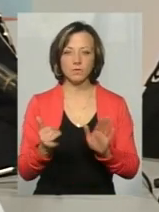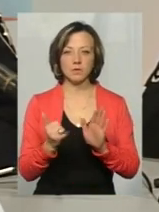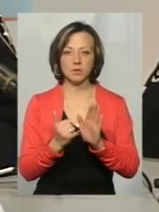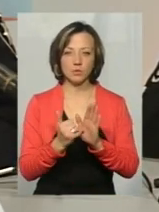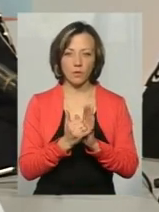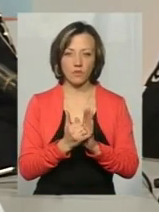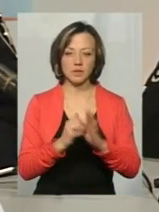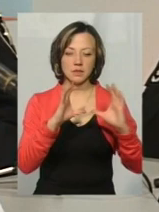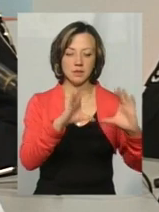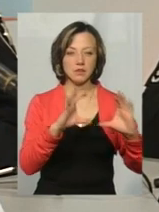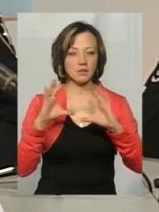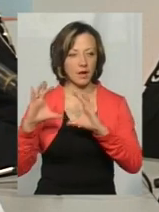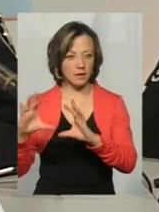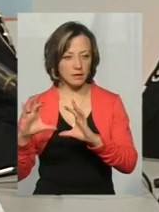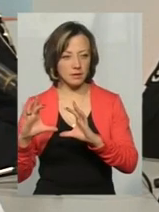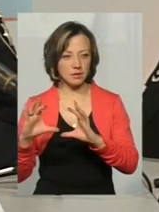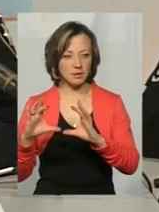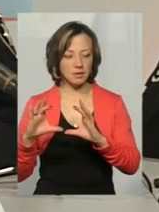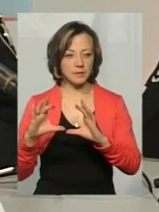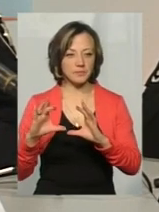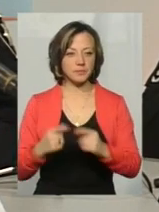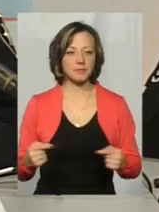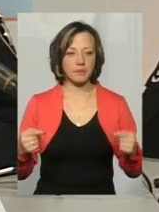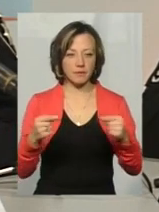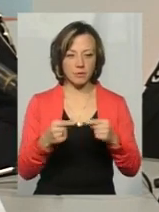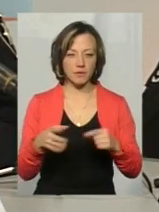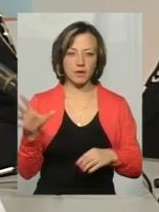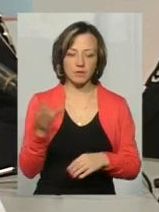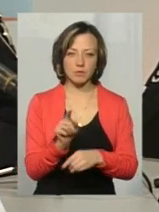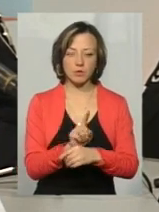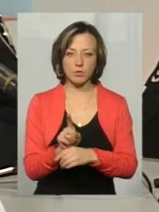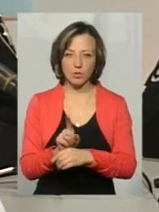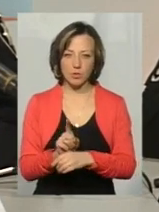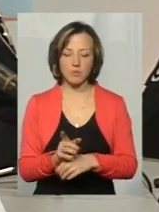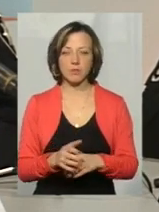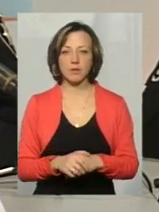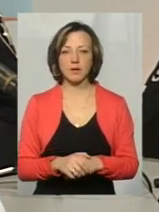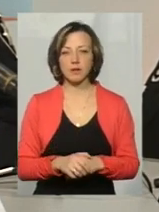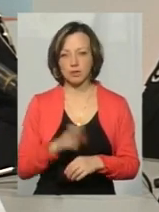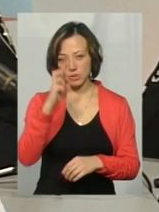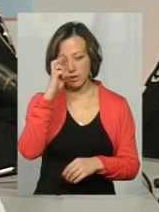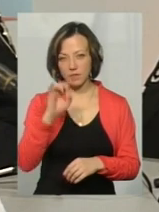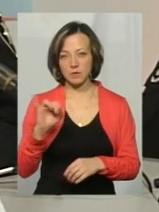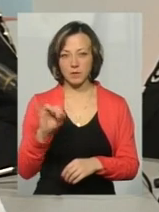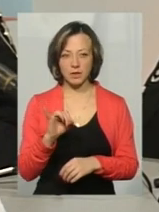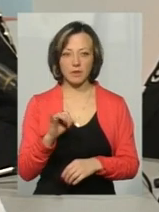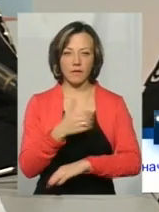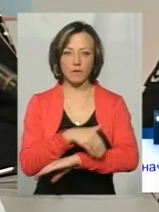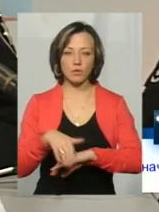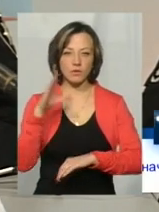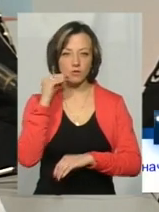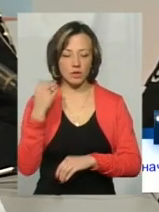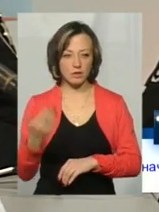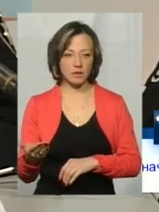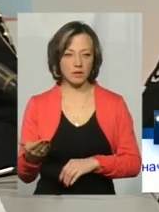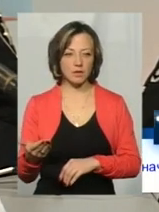відповідно, дорожні знаки, вони відповідають цим нормам та ДСТУ. Так, з одної сторони вулиці Шевченка,